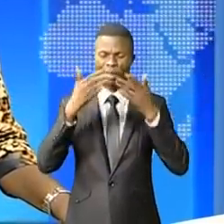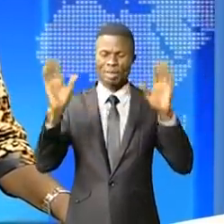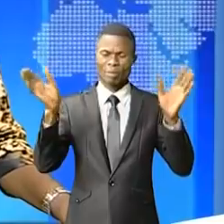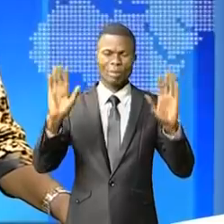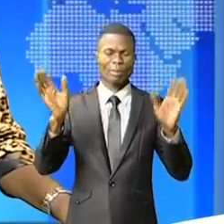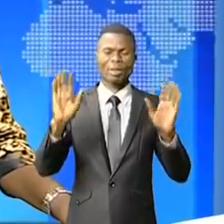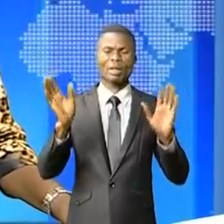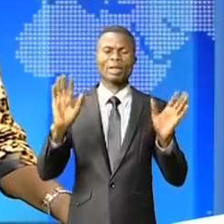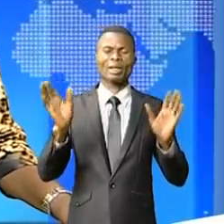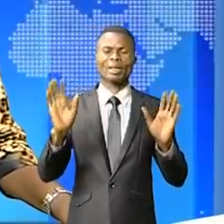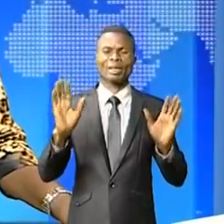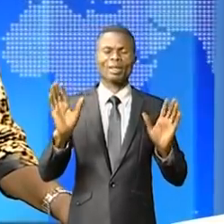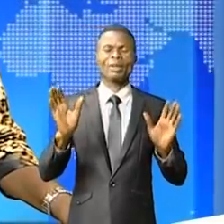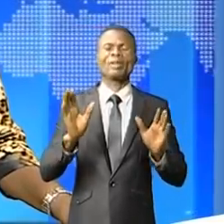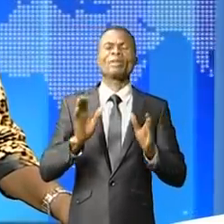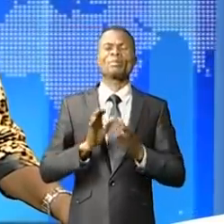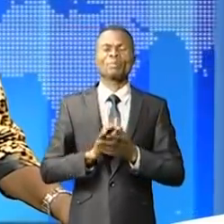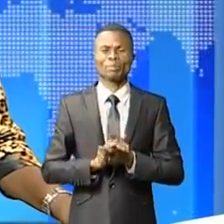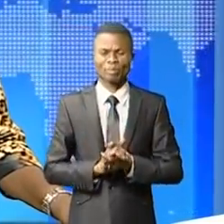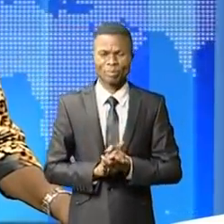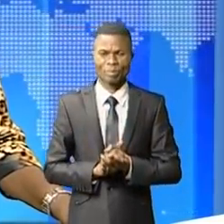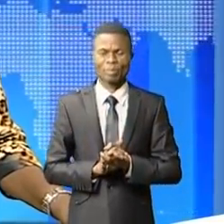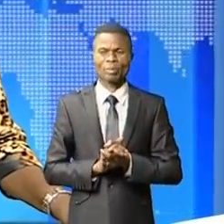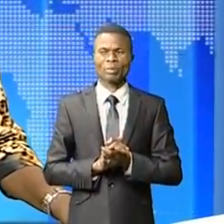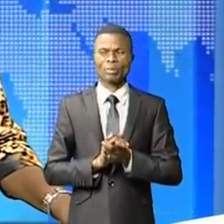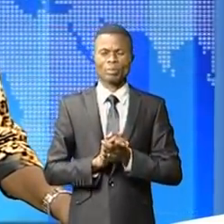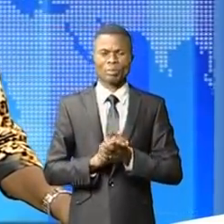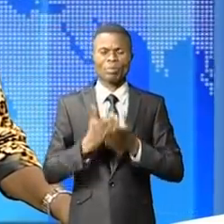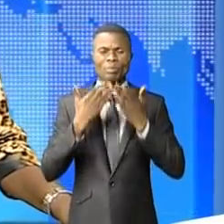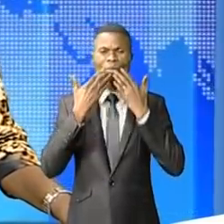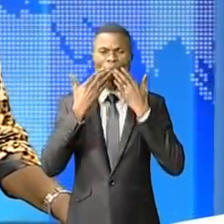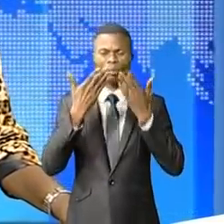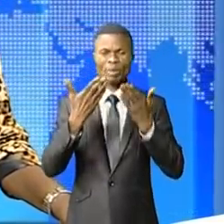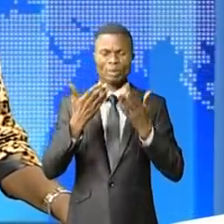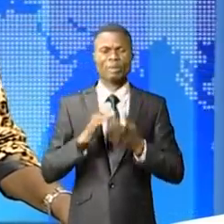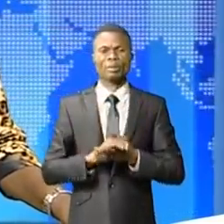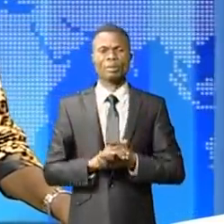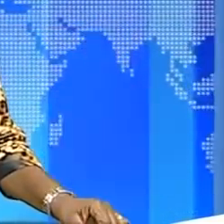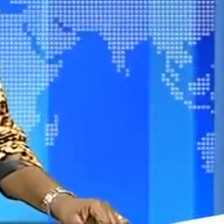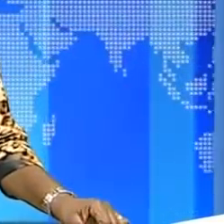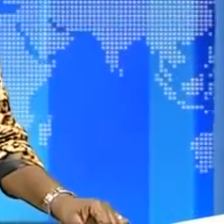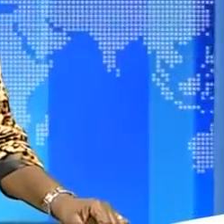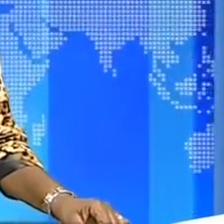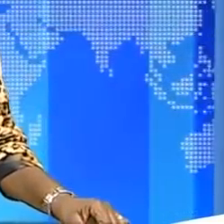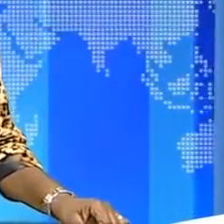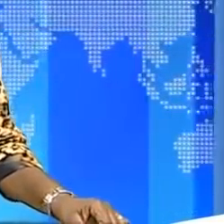retrouvons demain à 20h. Vous suivez Sandra Ndi pour la grande édition du journal. Au revoir.-titrage Société Radio-Canada Sous-Canada Sous Société